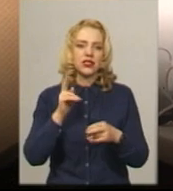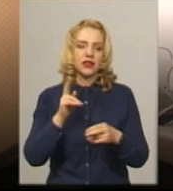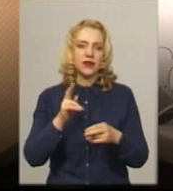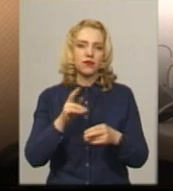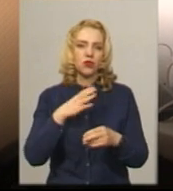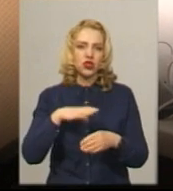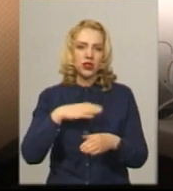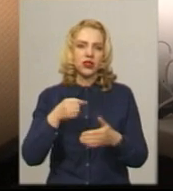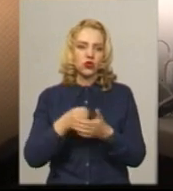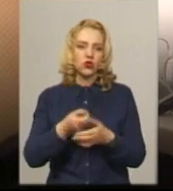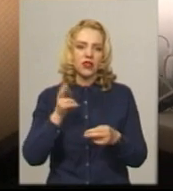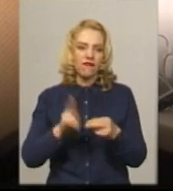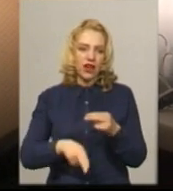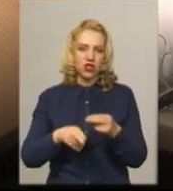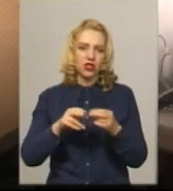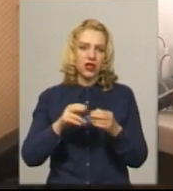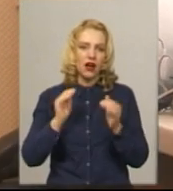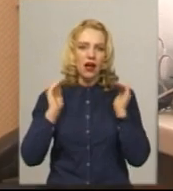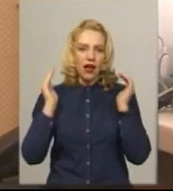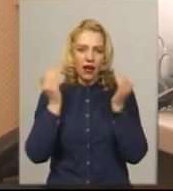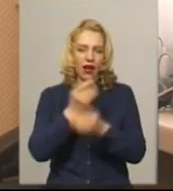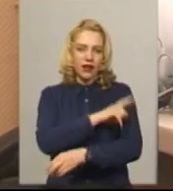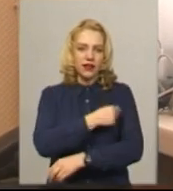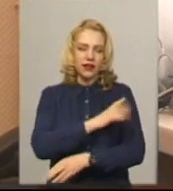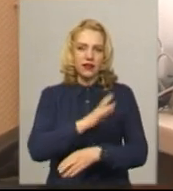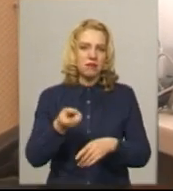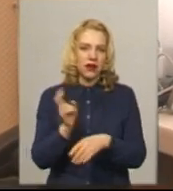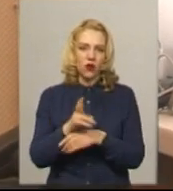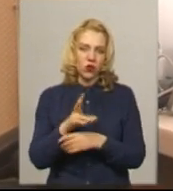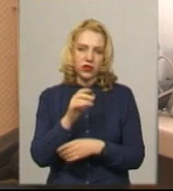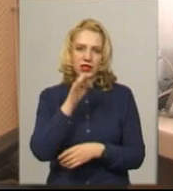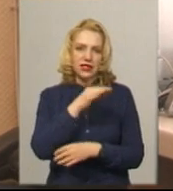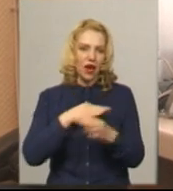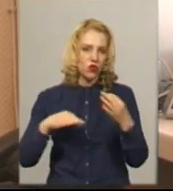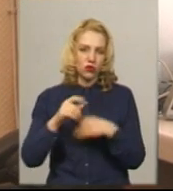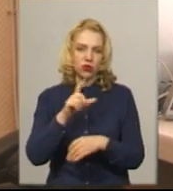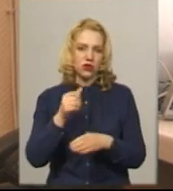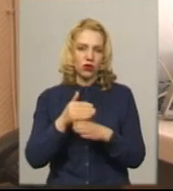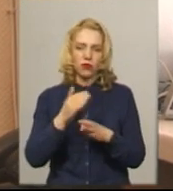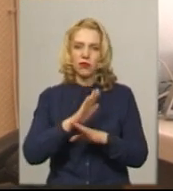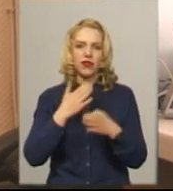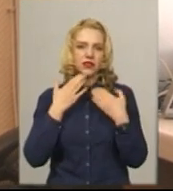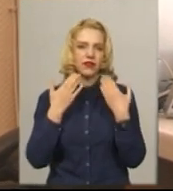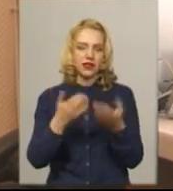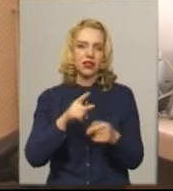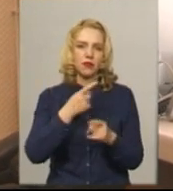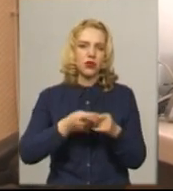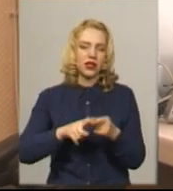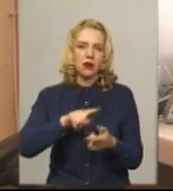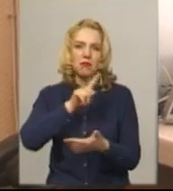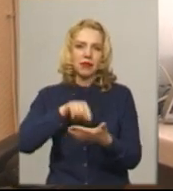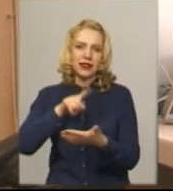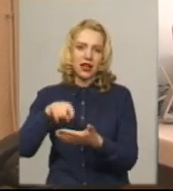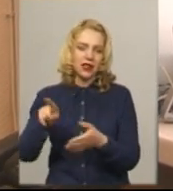не приходити за консультаціями, за допомогою, не звертатися по тих питаннях,